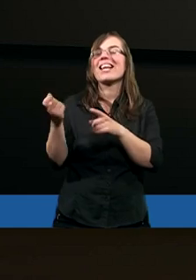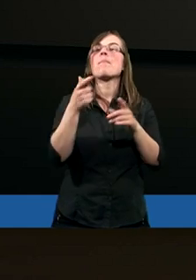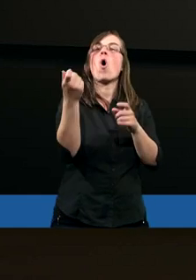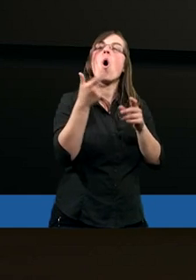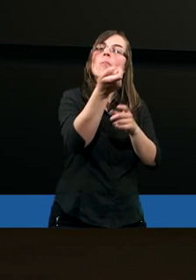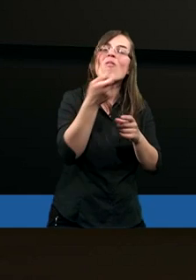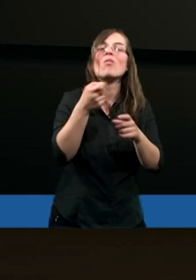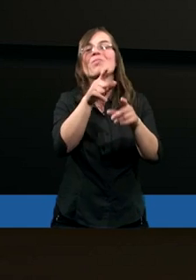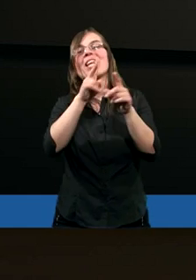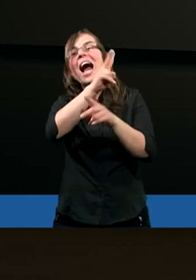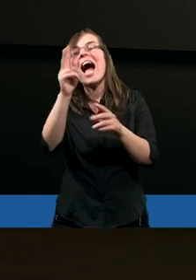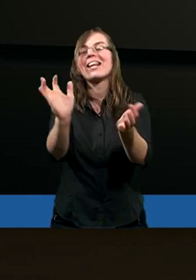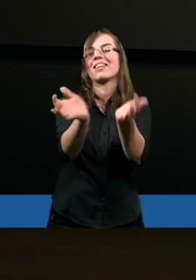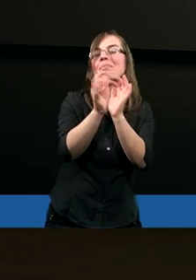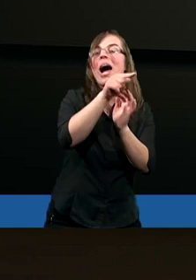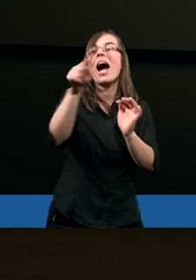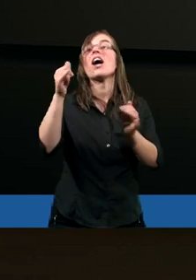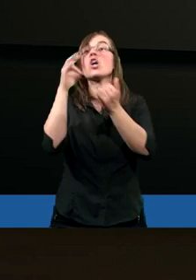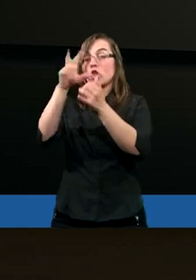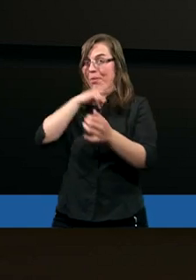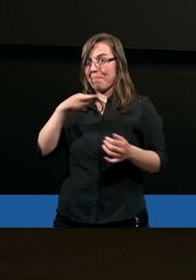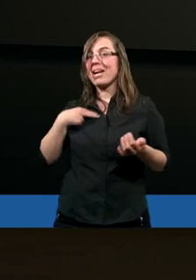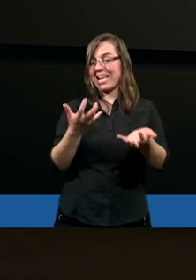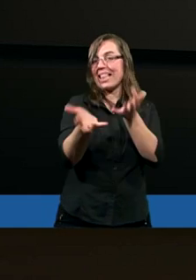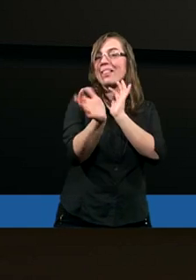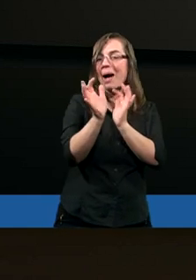Czy dbamy o te owieczki, które Jezus nam powierza?